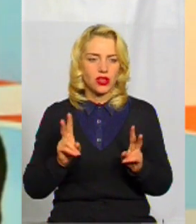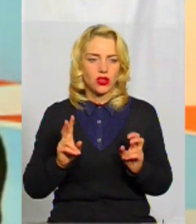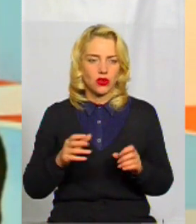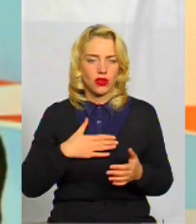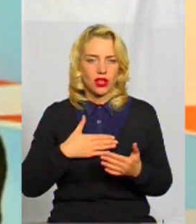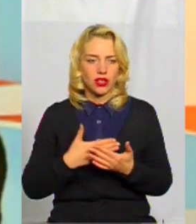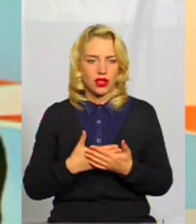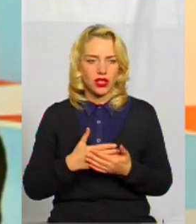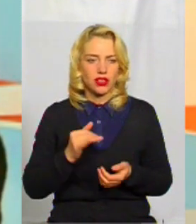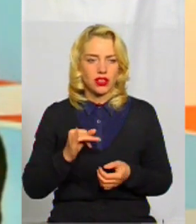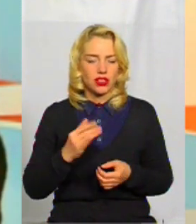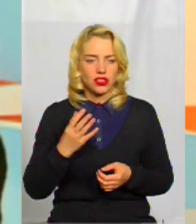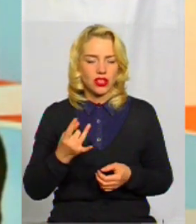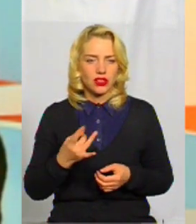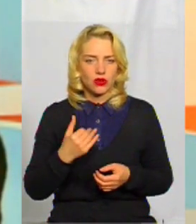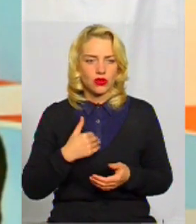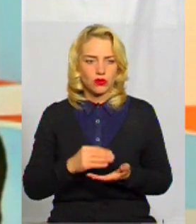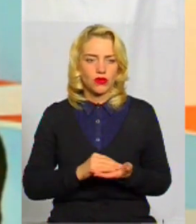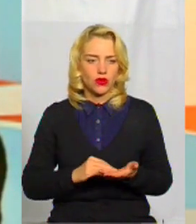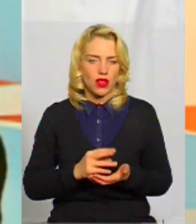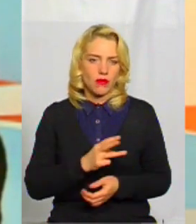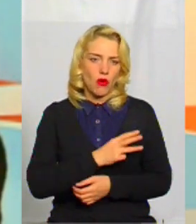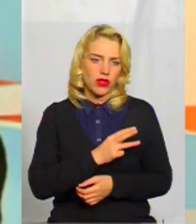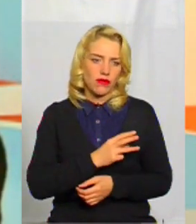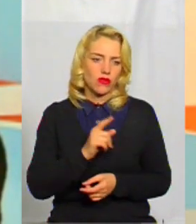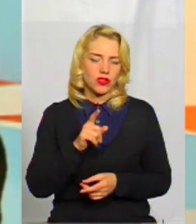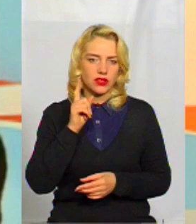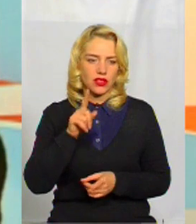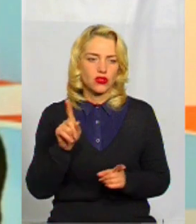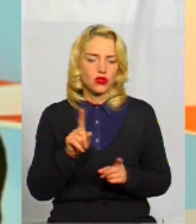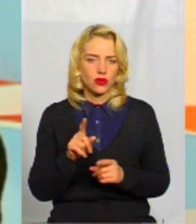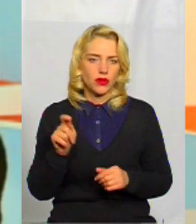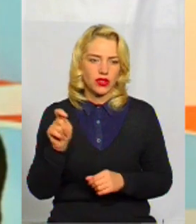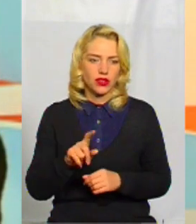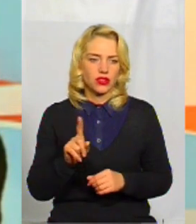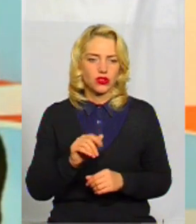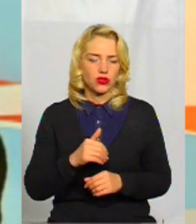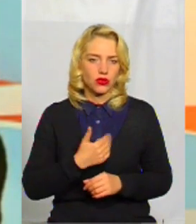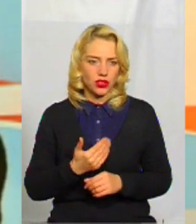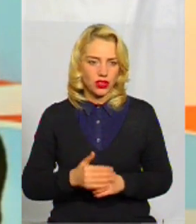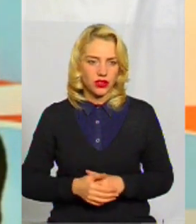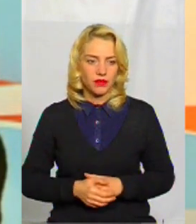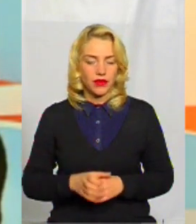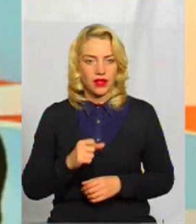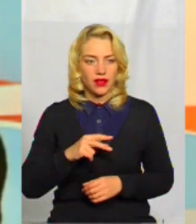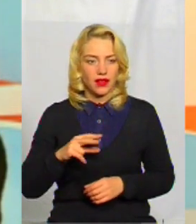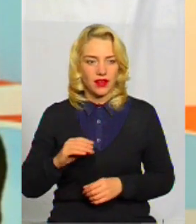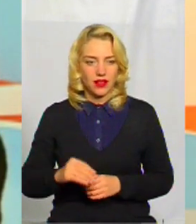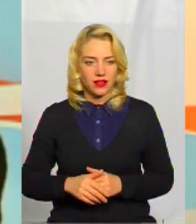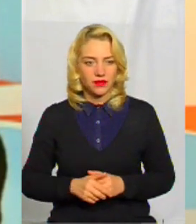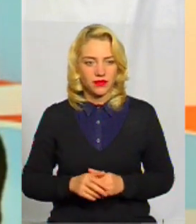натхнені. І ще раз хочу повторити, мотивовані. Вони знають, чого вони приїхали, і вони знають, що вони хочуть. Але